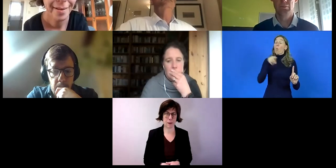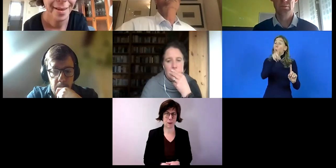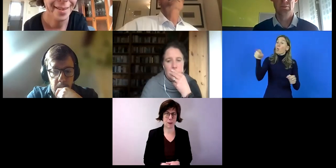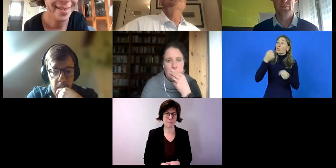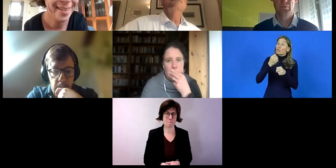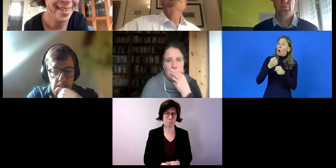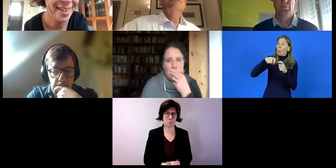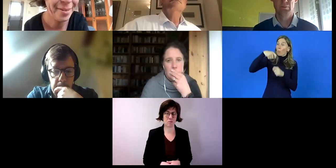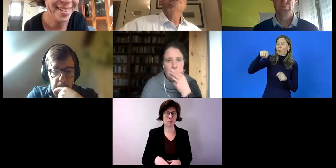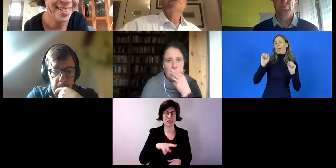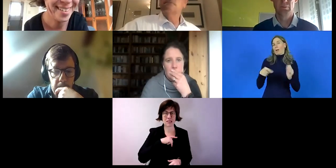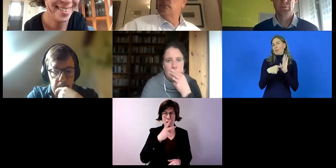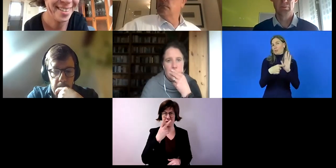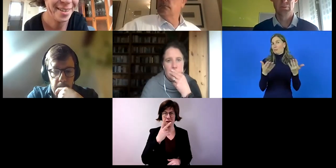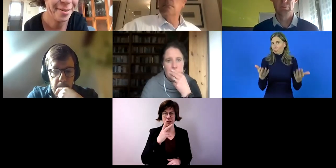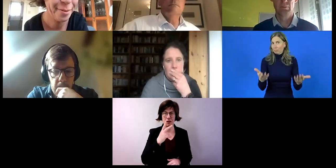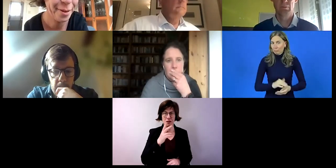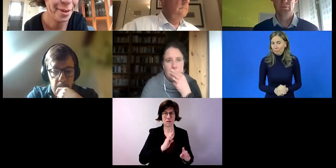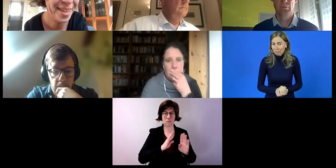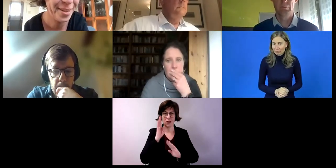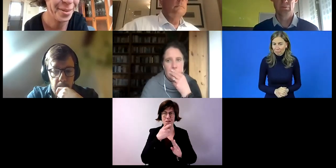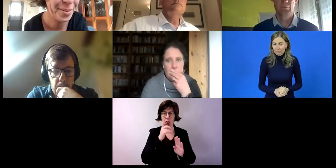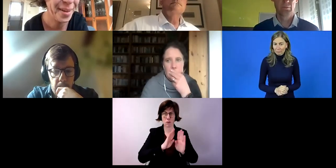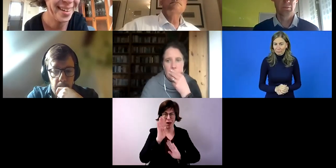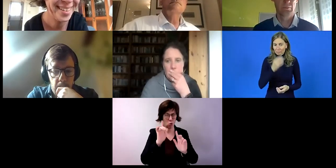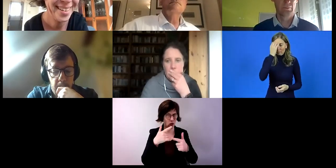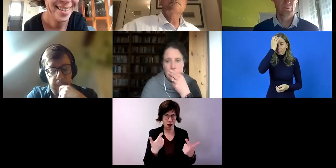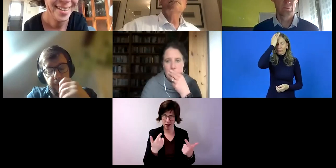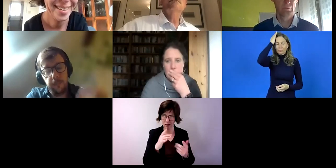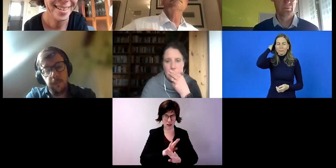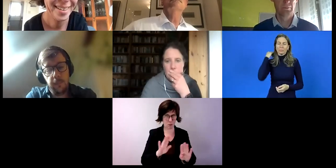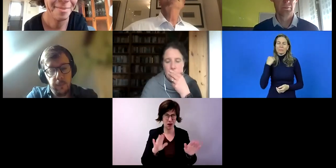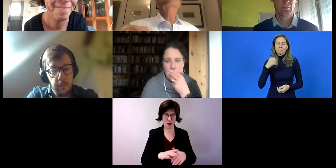Ich sehe keine weiteren Wortmeldungen mehr.